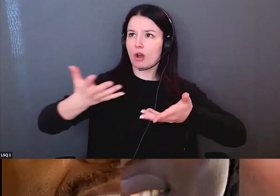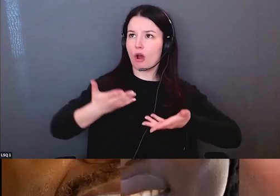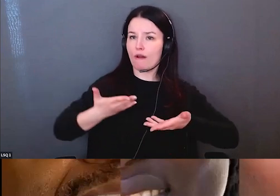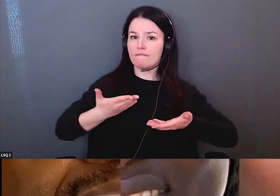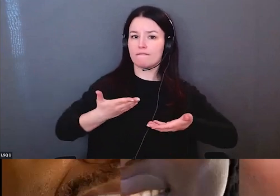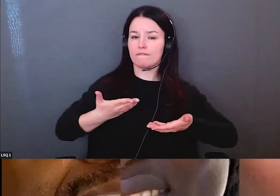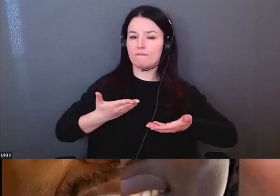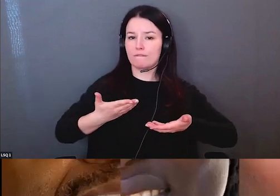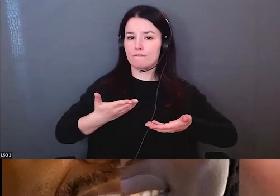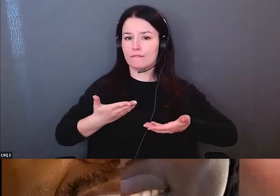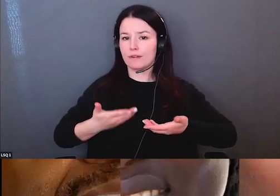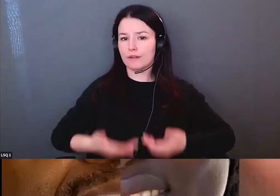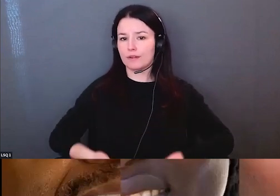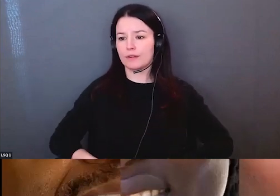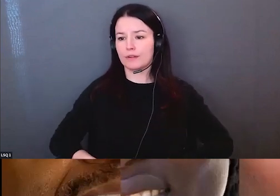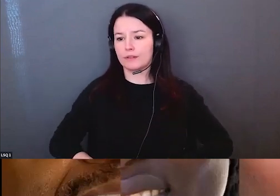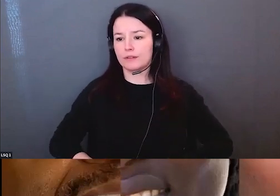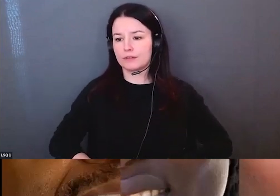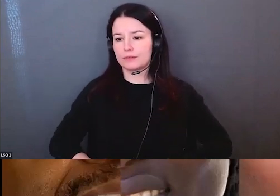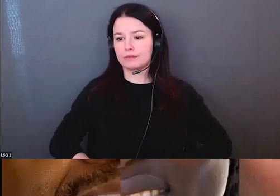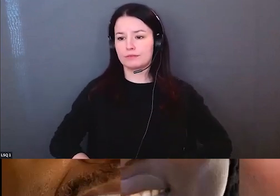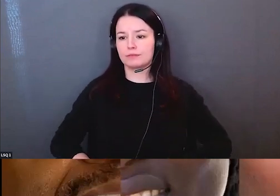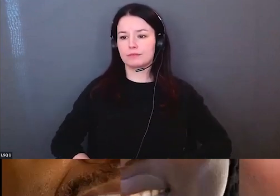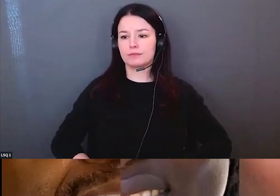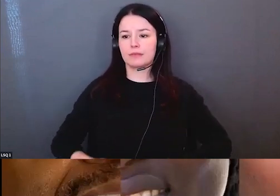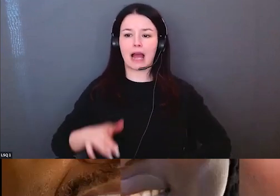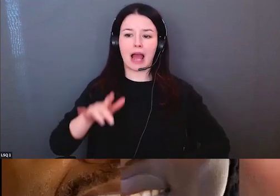et je vais partager avec vous.